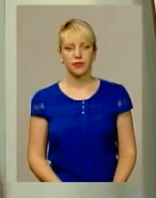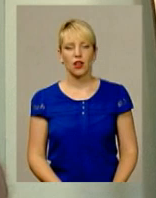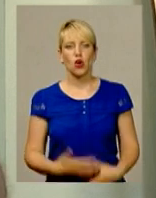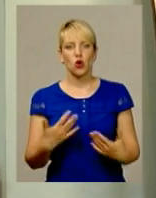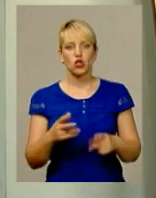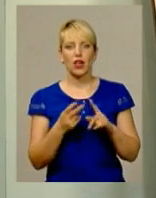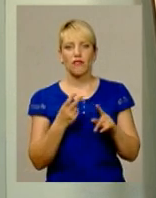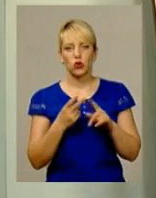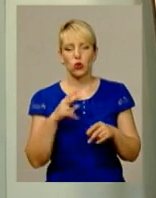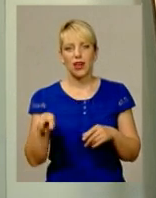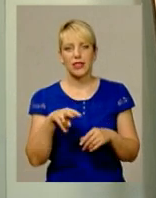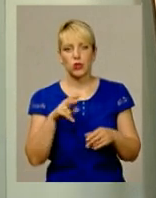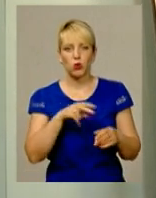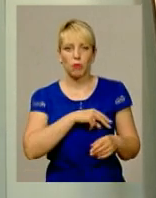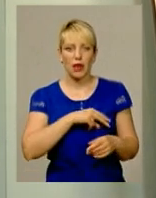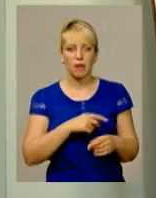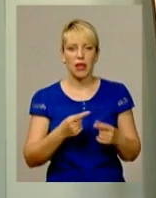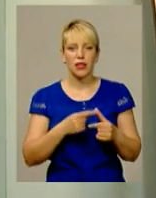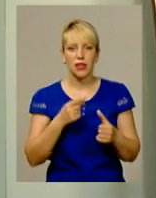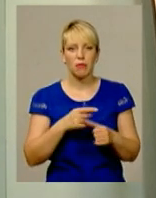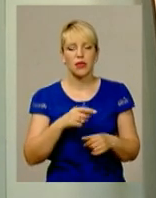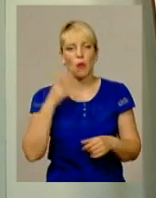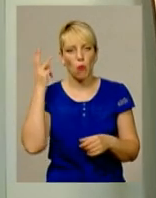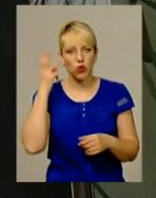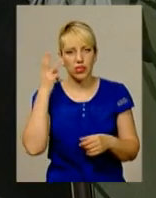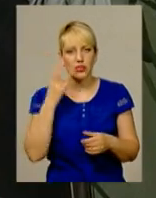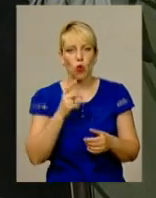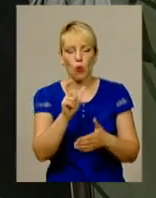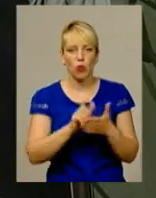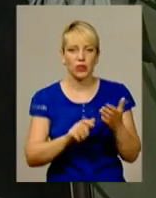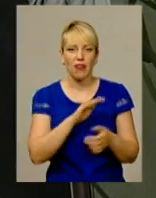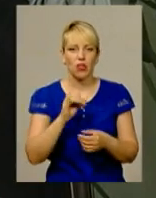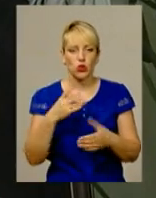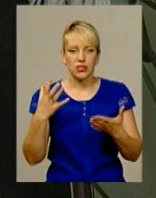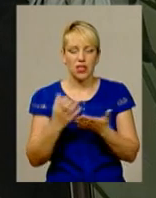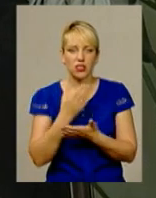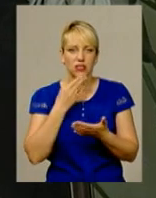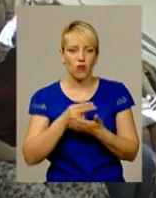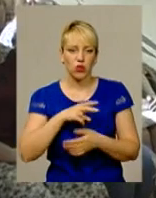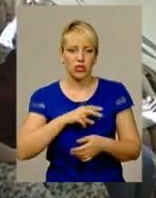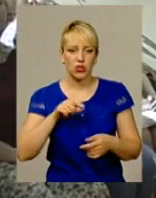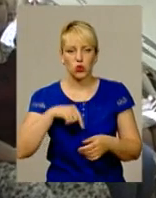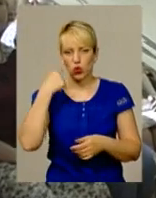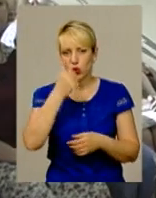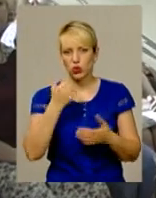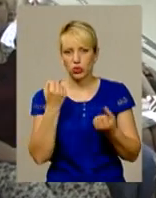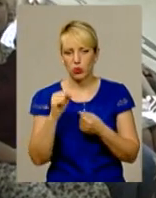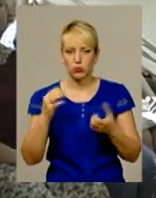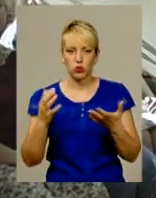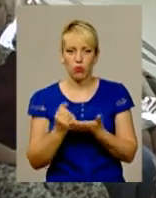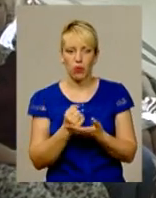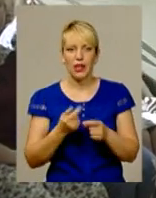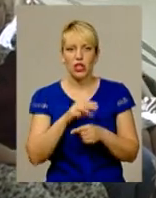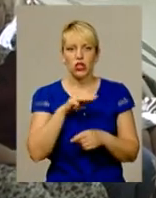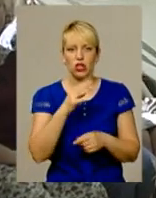Уже вдруге літературна премія імені подільського поета Миколи Федунця знайшла свого лауреата. Цьогоріч перемогу здобула Ніна Шмурикова,